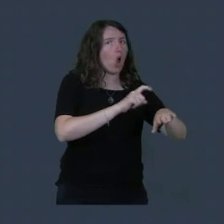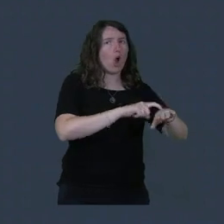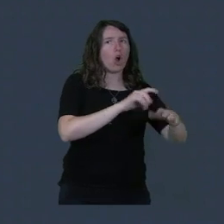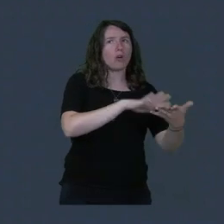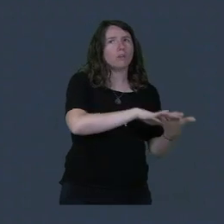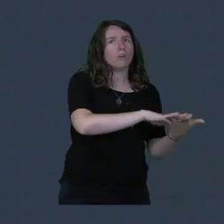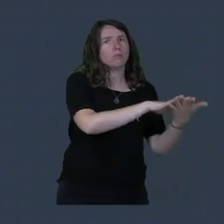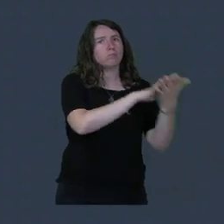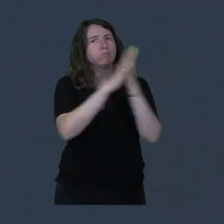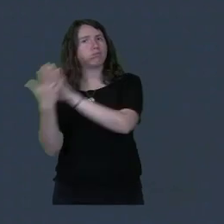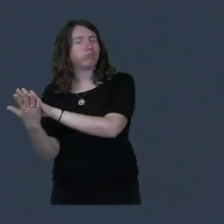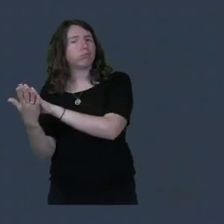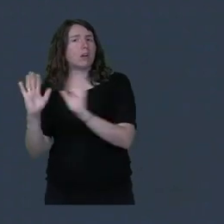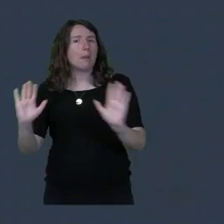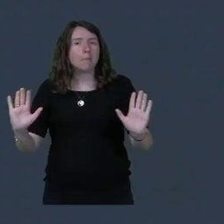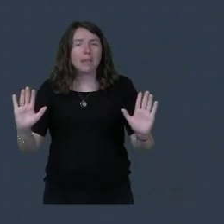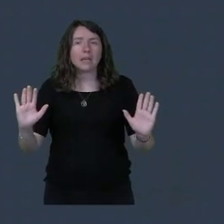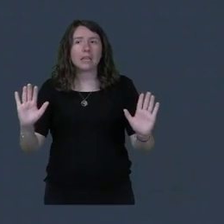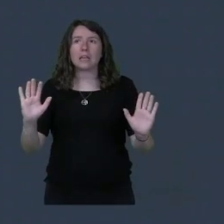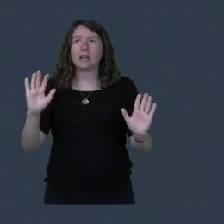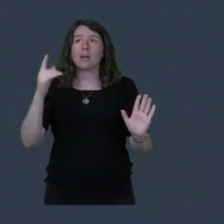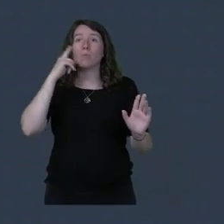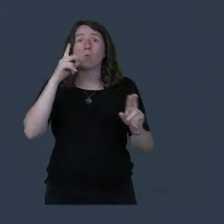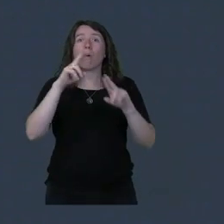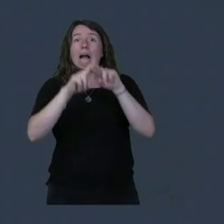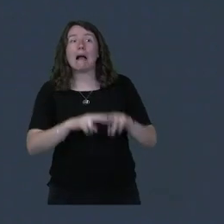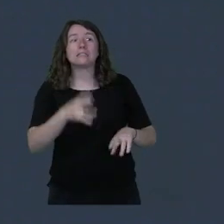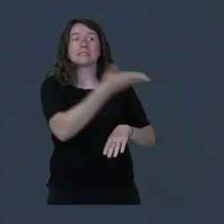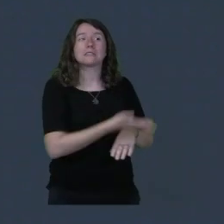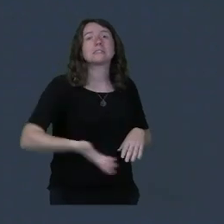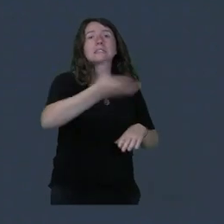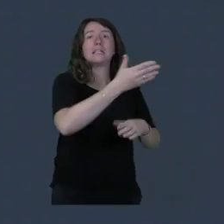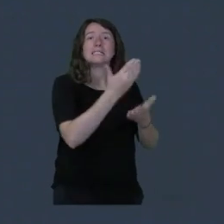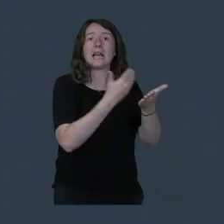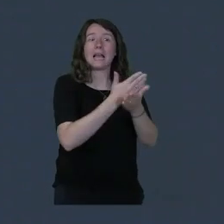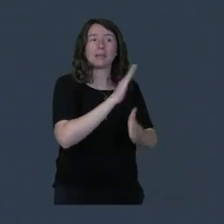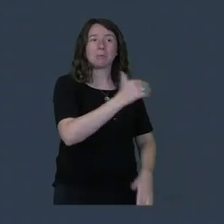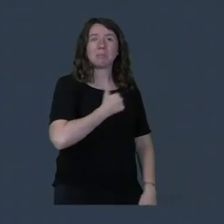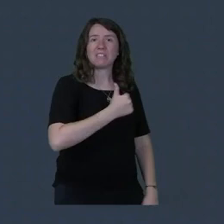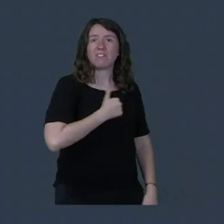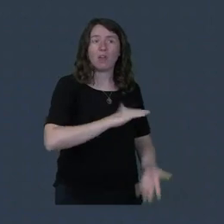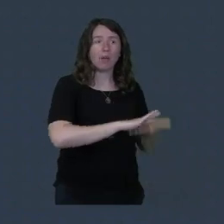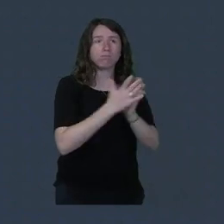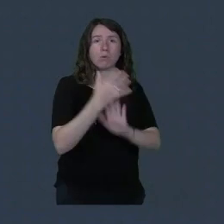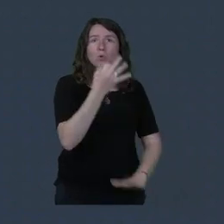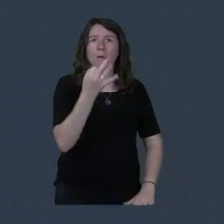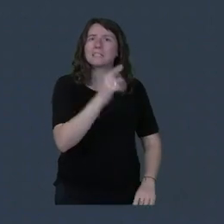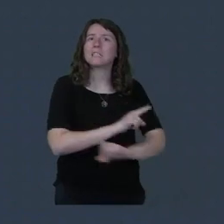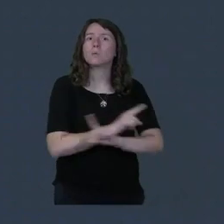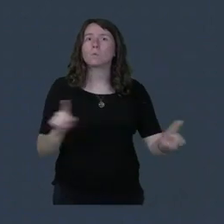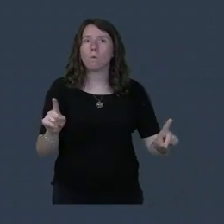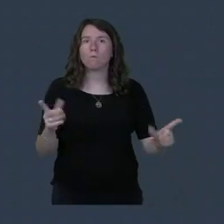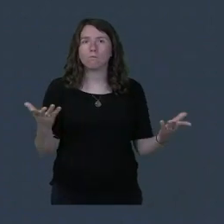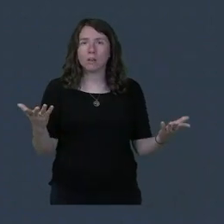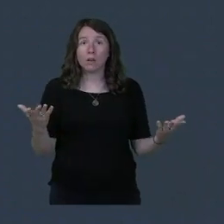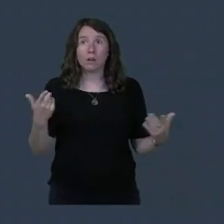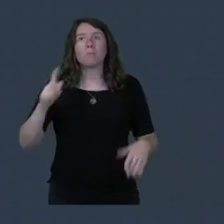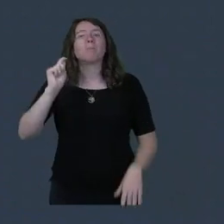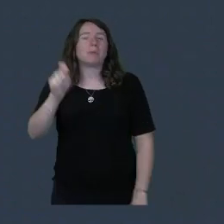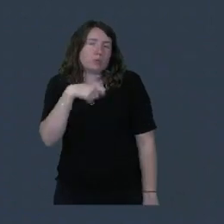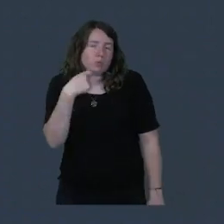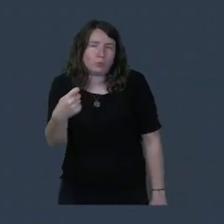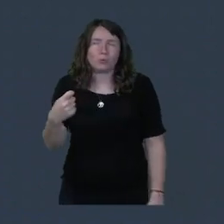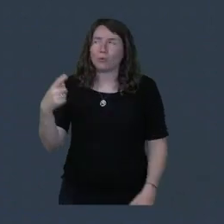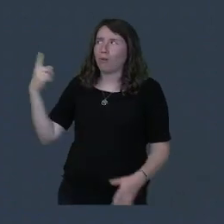en crédit, mais pas pour les salariés du privé. Et il n'y a eu évidemment aucune communication